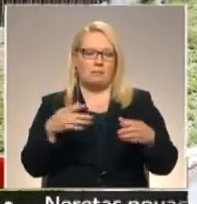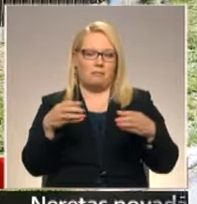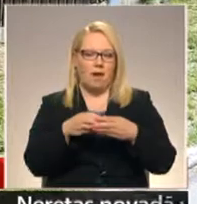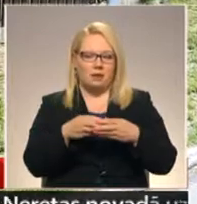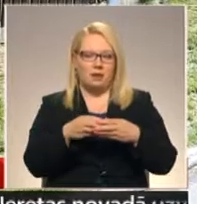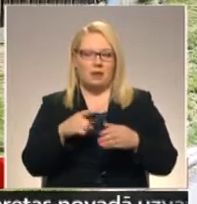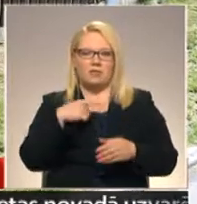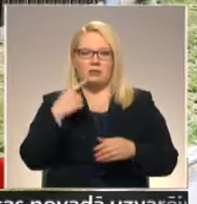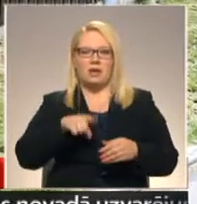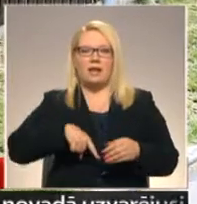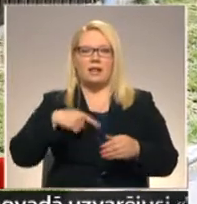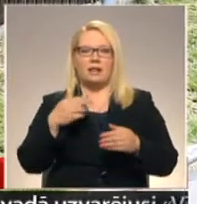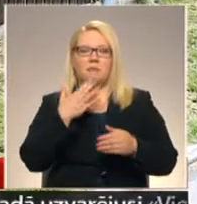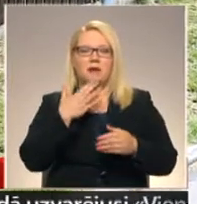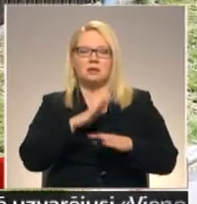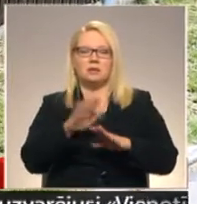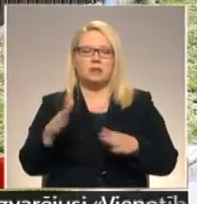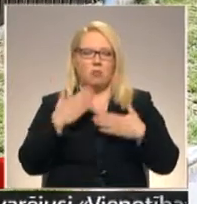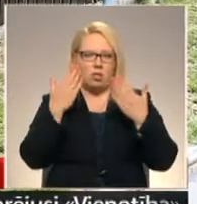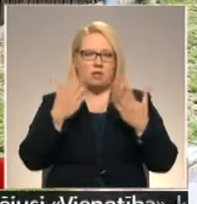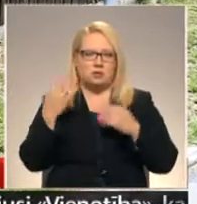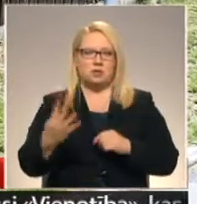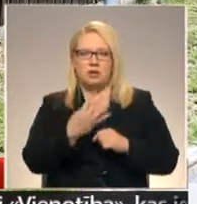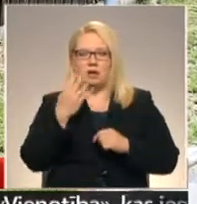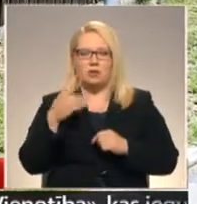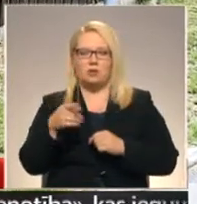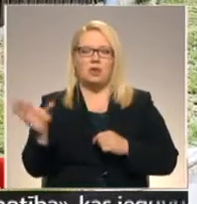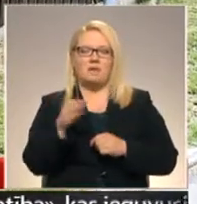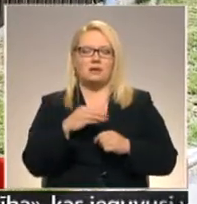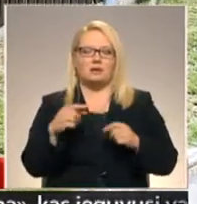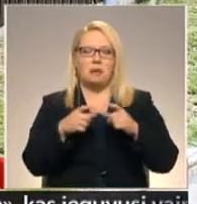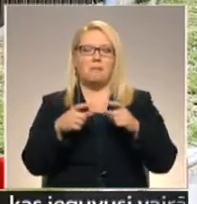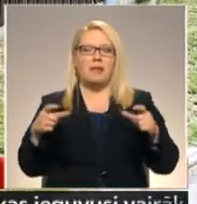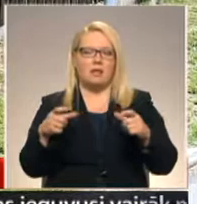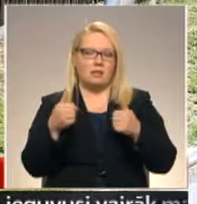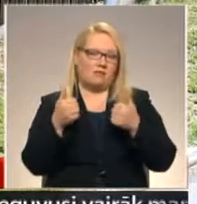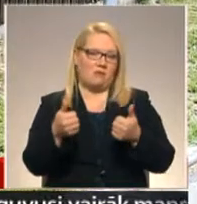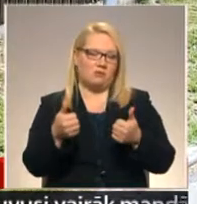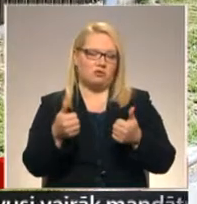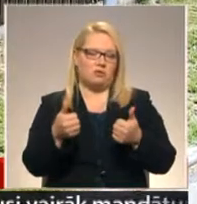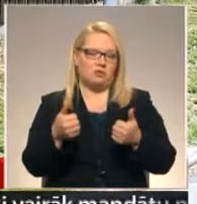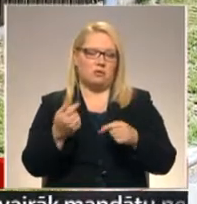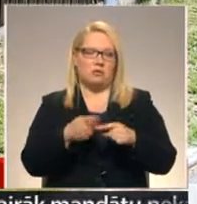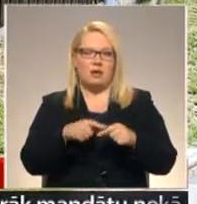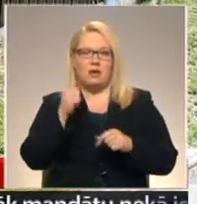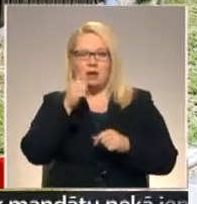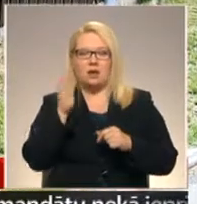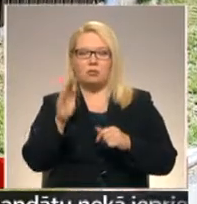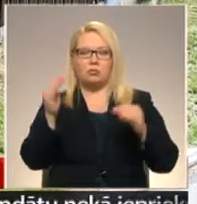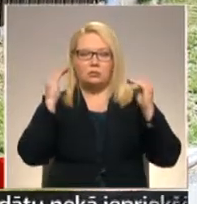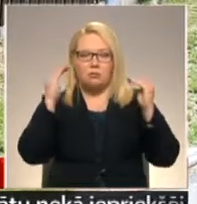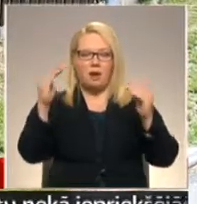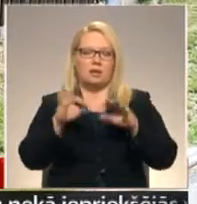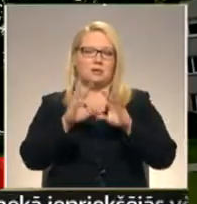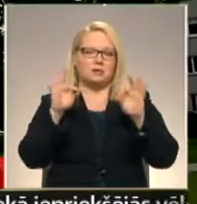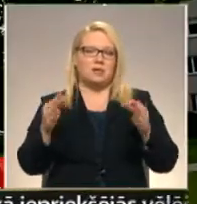pasakas nebija lasījis laikam četras gadus. Un šī tie visi ir te biļeteni, kas ir no forši. Tā kā rīt būs paradīze, sāksim